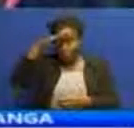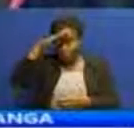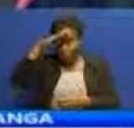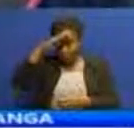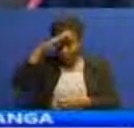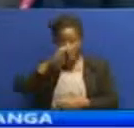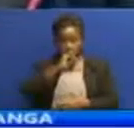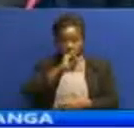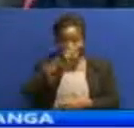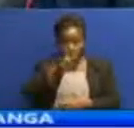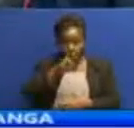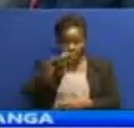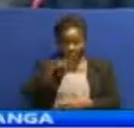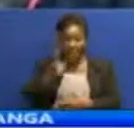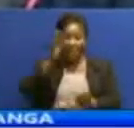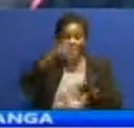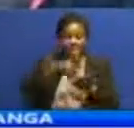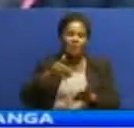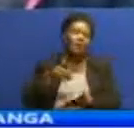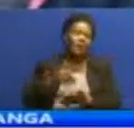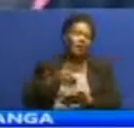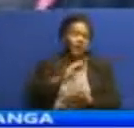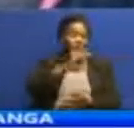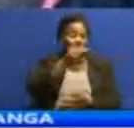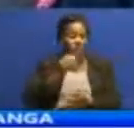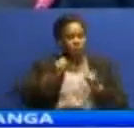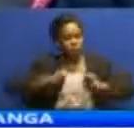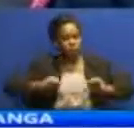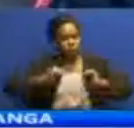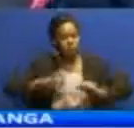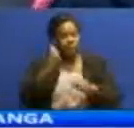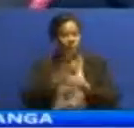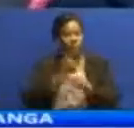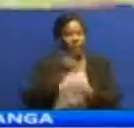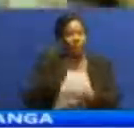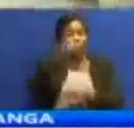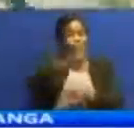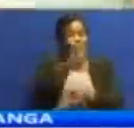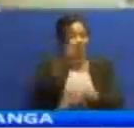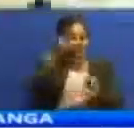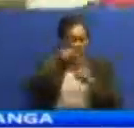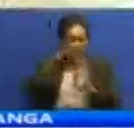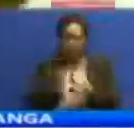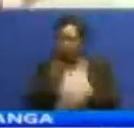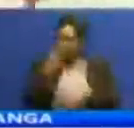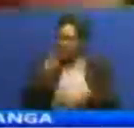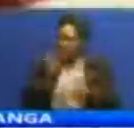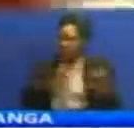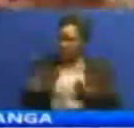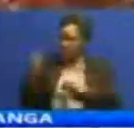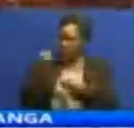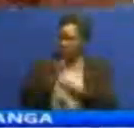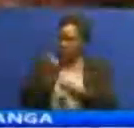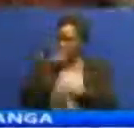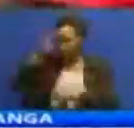amewasidi hapa mkwani shinyanga kwa ziara ya kikazi ya siku moja ikiwa ni kuangalia mendele otendaji kazi wa jeshi hilo hapa mkwani